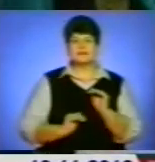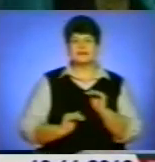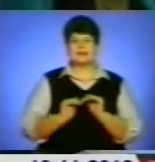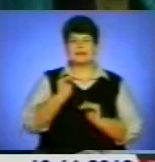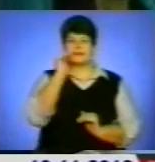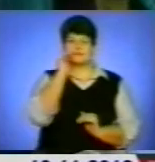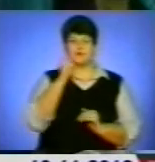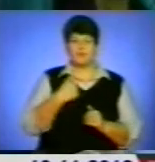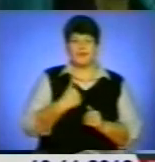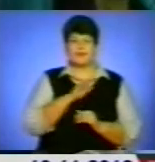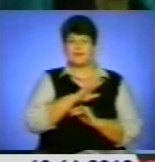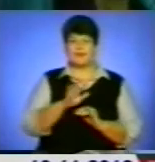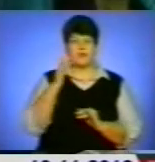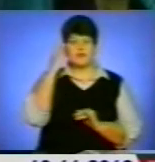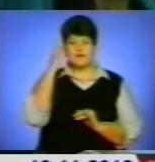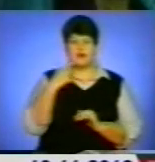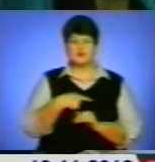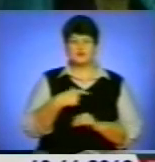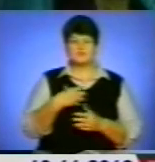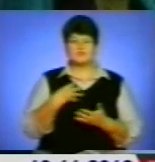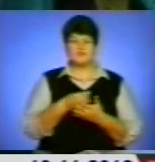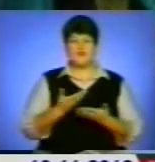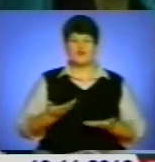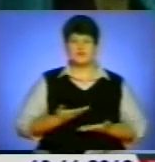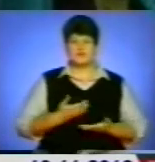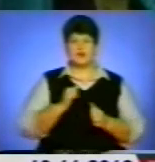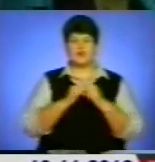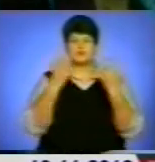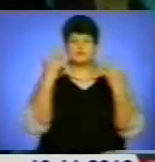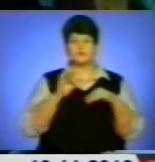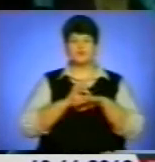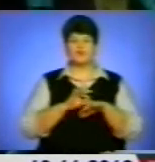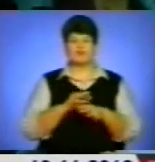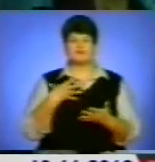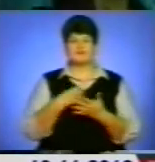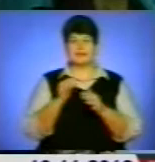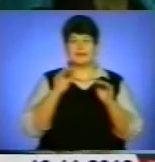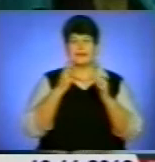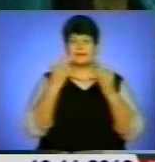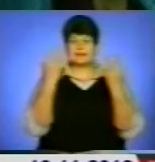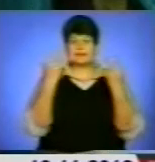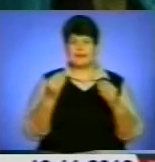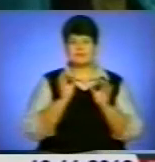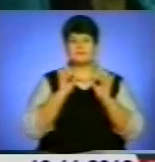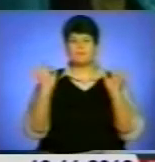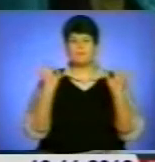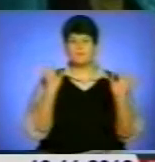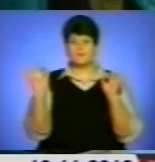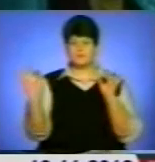собі не уявляю подальше з життя. Кожного дня я проводжу свій день з музикою. Не можу я